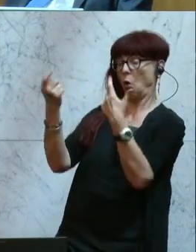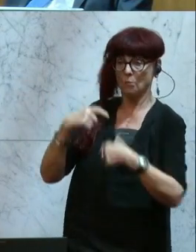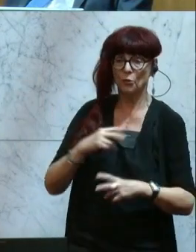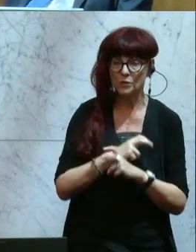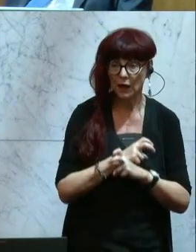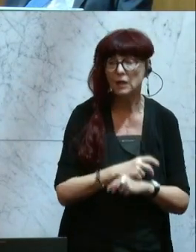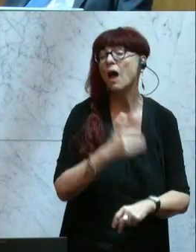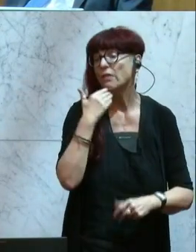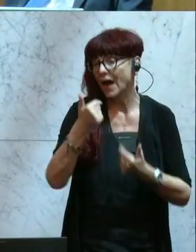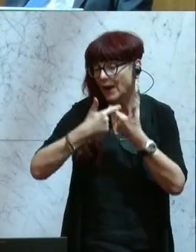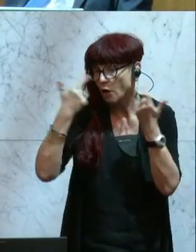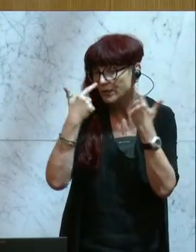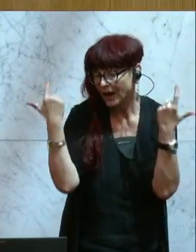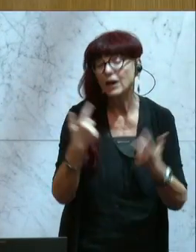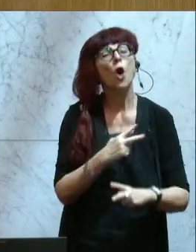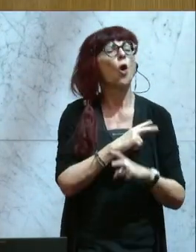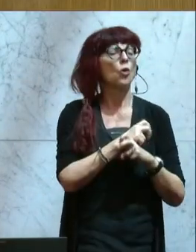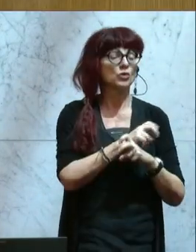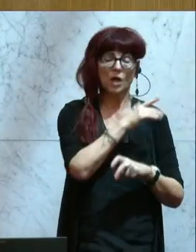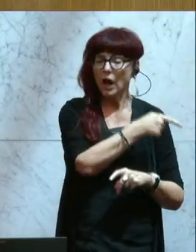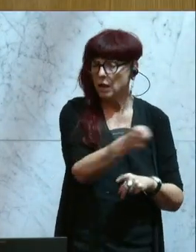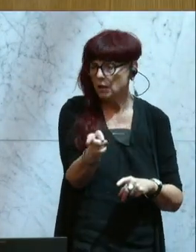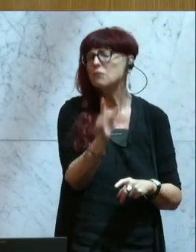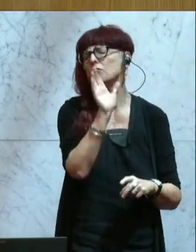Die Österreicherinnen und Österreicher werden es Ihnen danken.